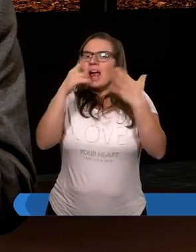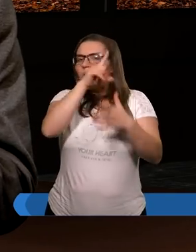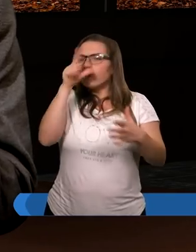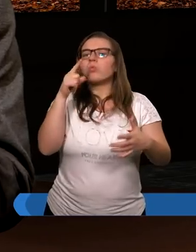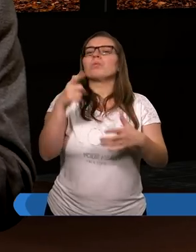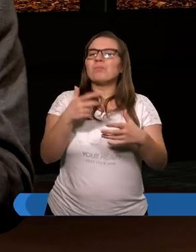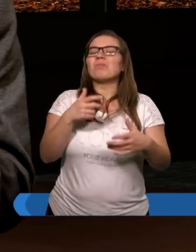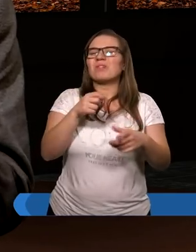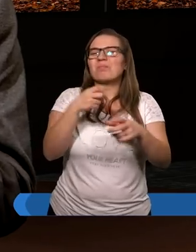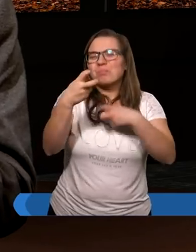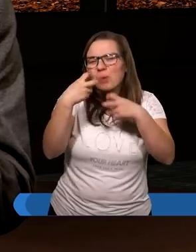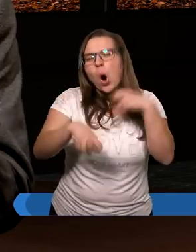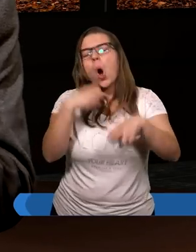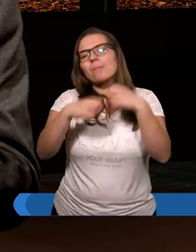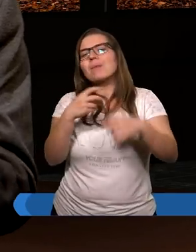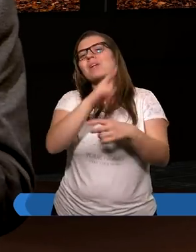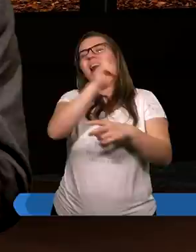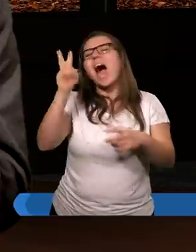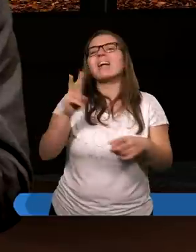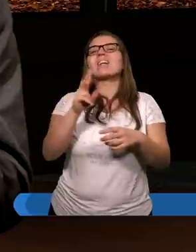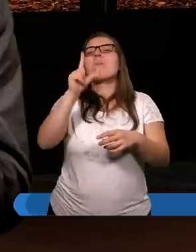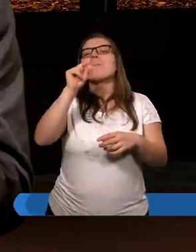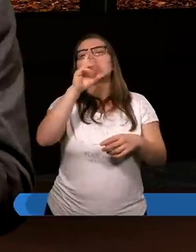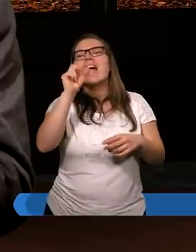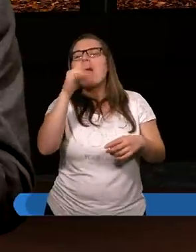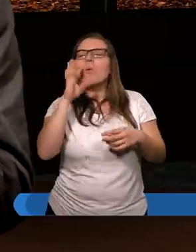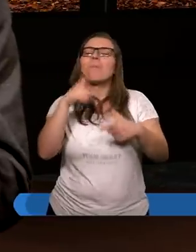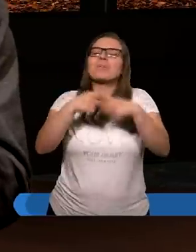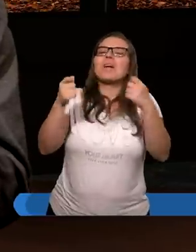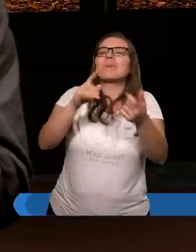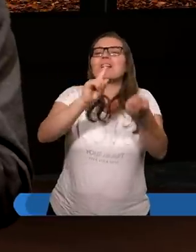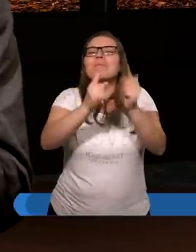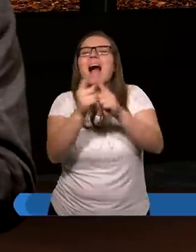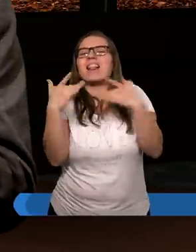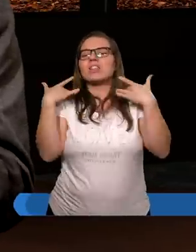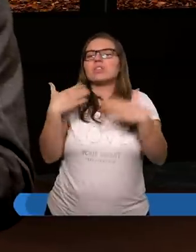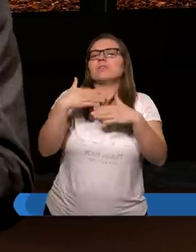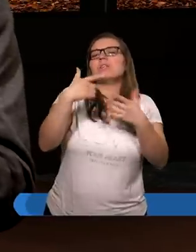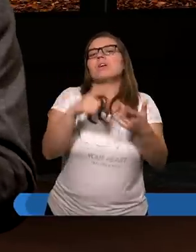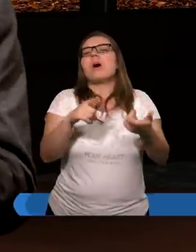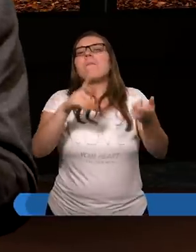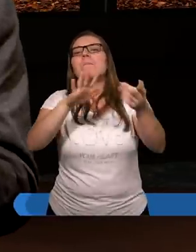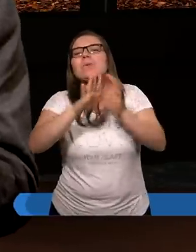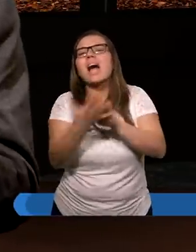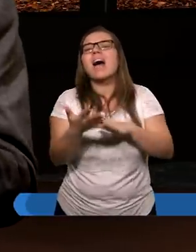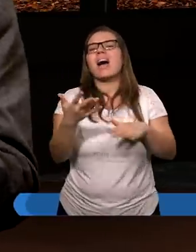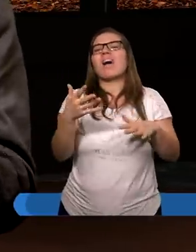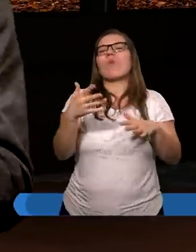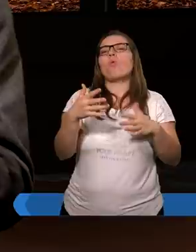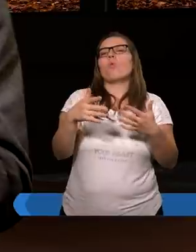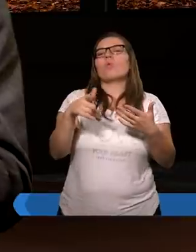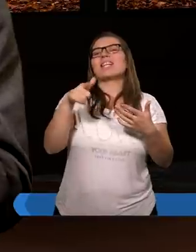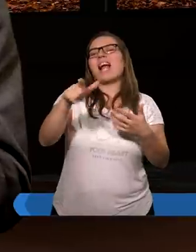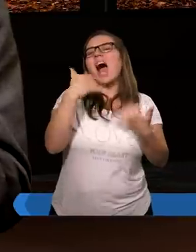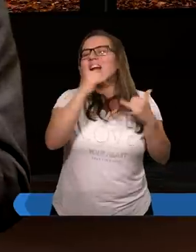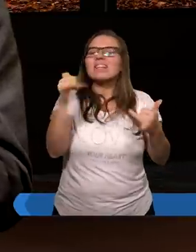sprawiał problemy, jak każdy przełom. Jak przełom, możemy sobie przypomnieć, jaki był przełom rewolucja